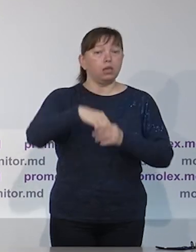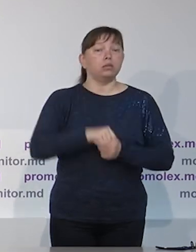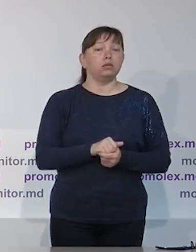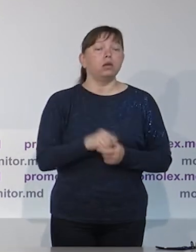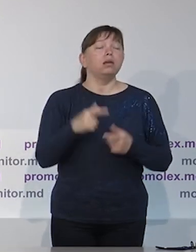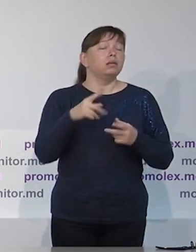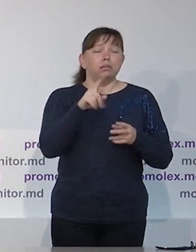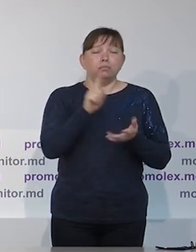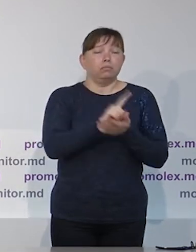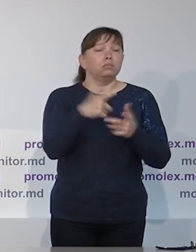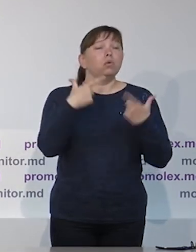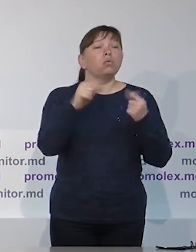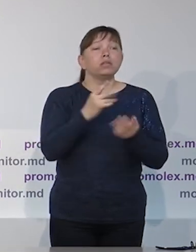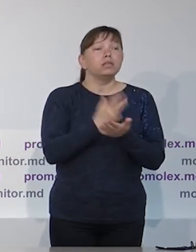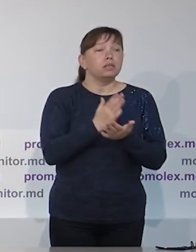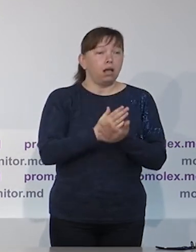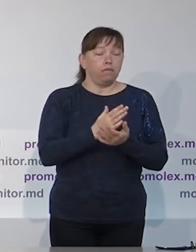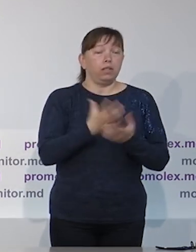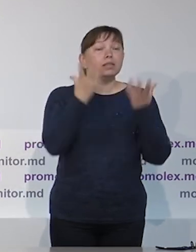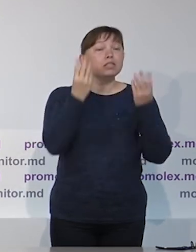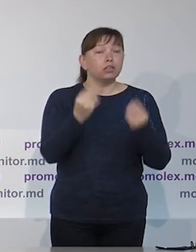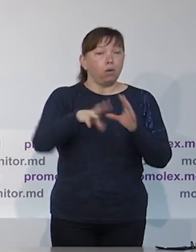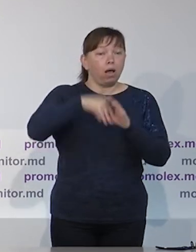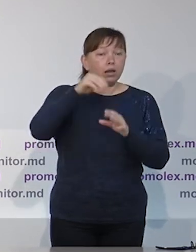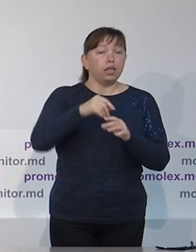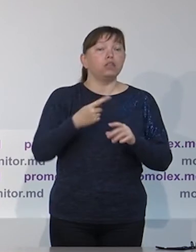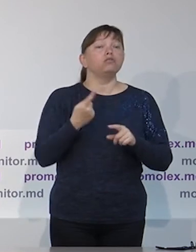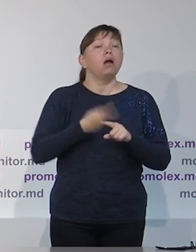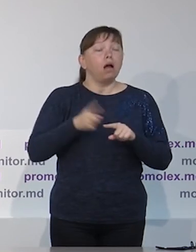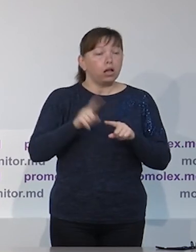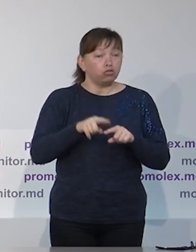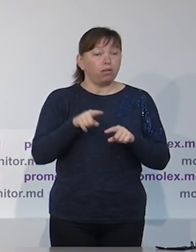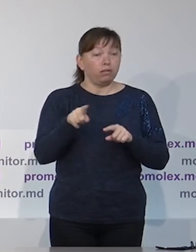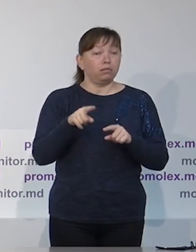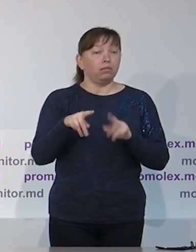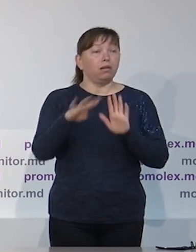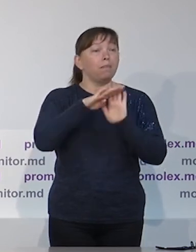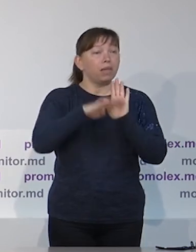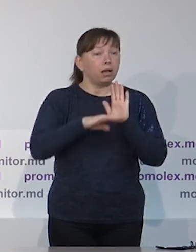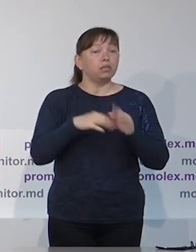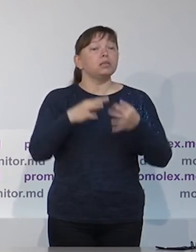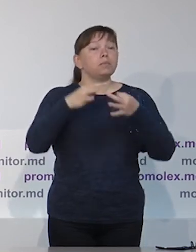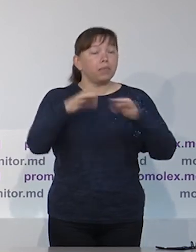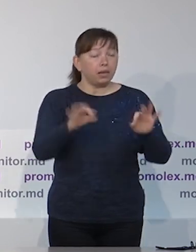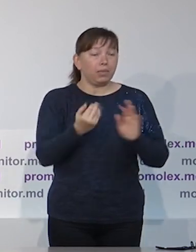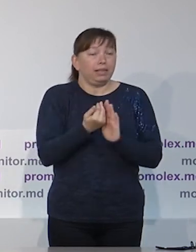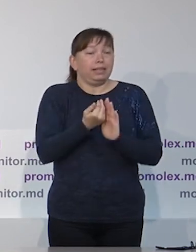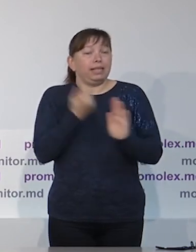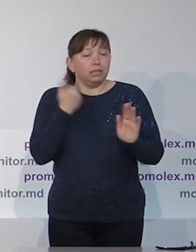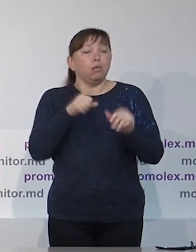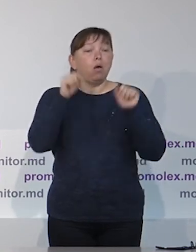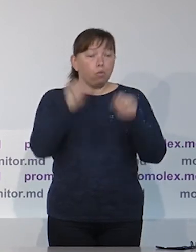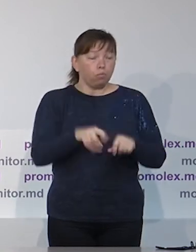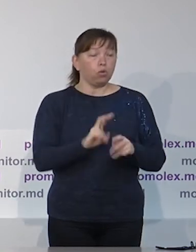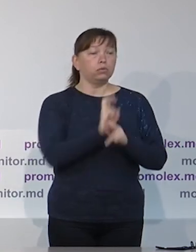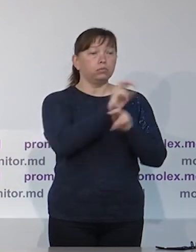рассказывать об этом инструменте, об этом механизме, для того, чтобы дать всем гражданам, которые хотят